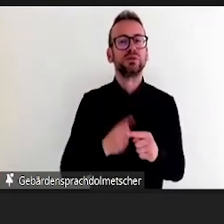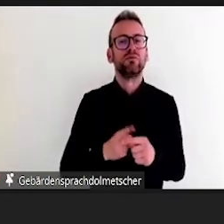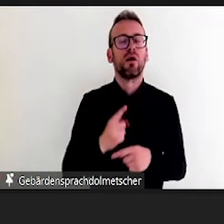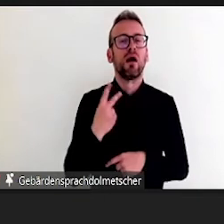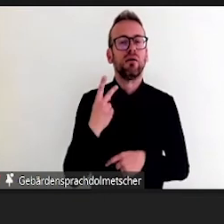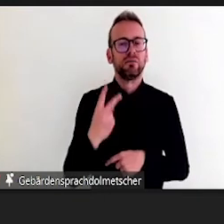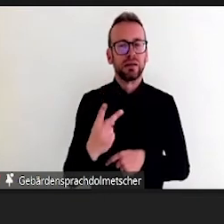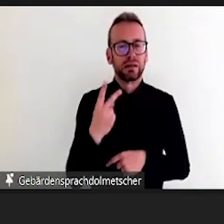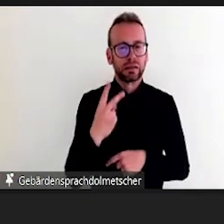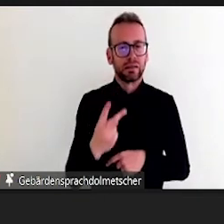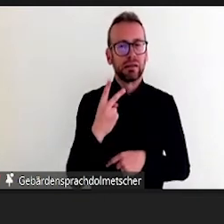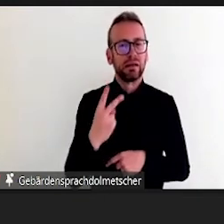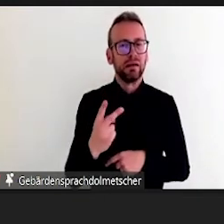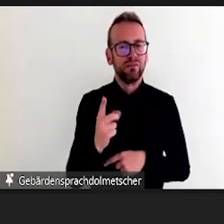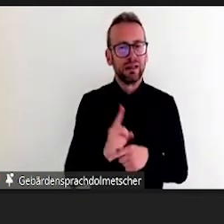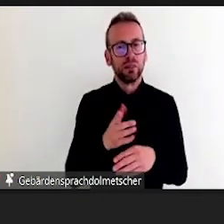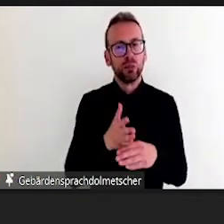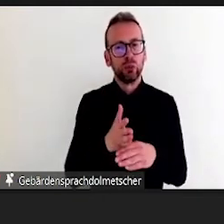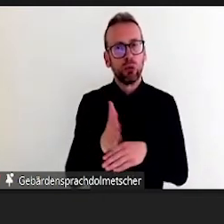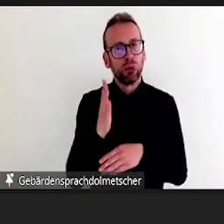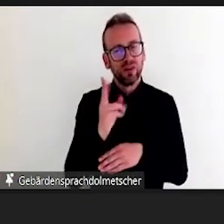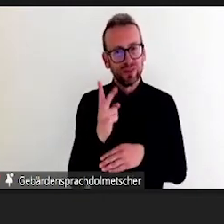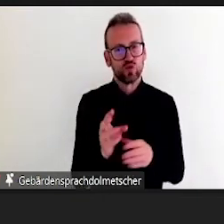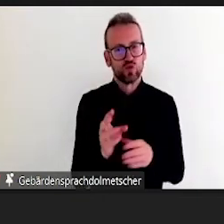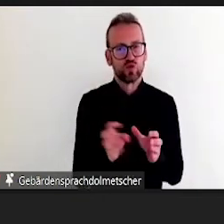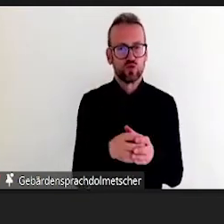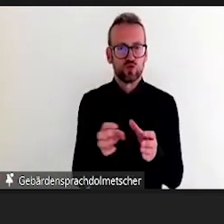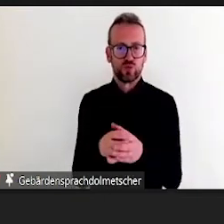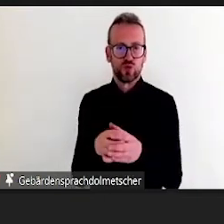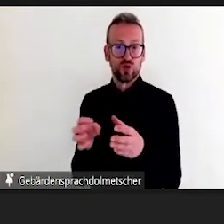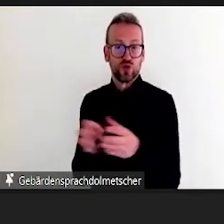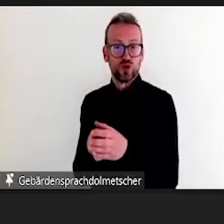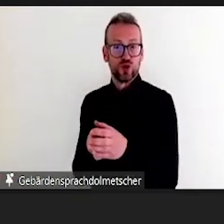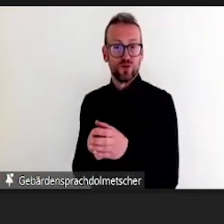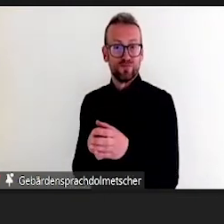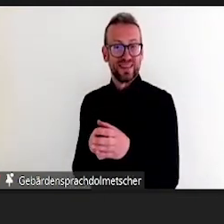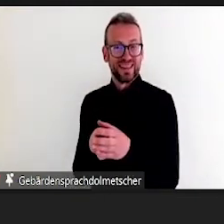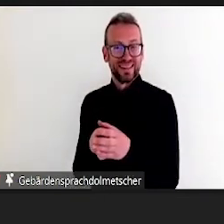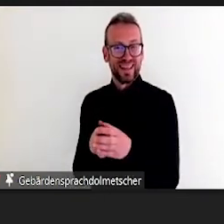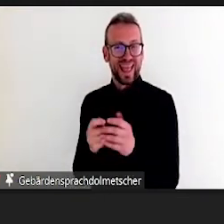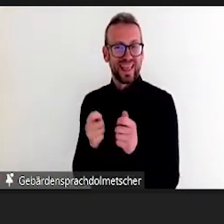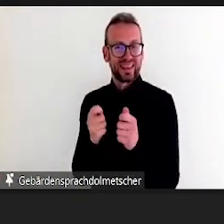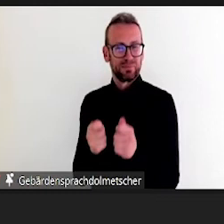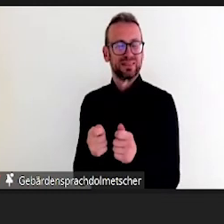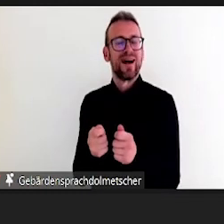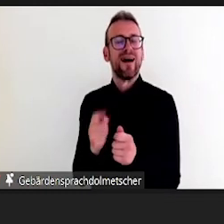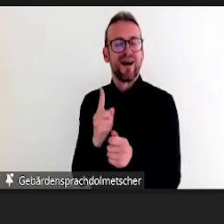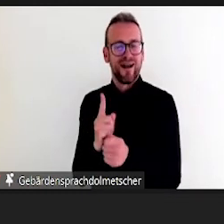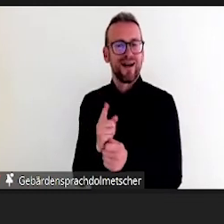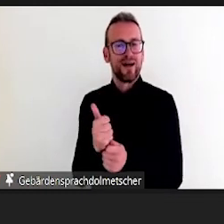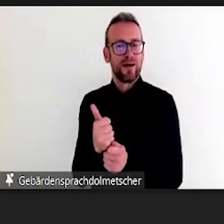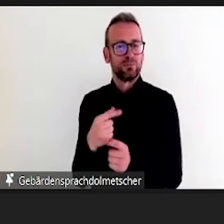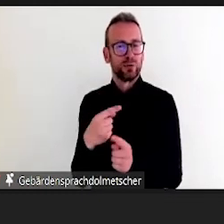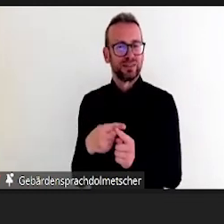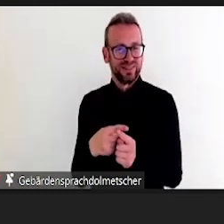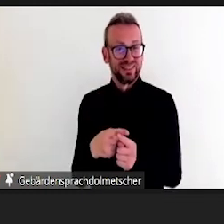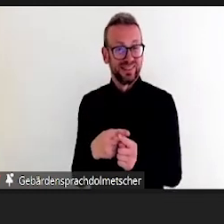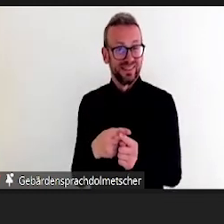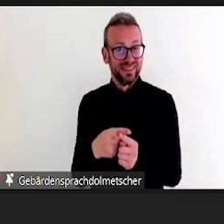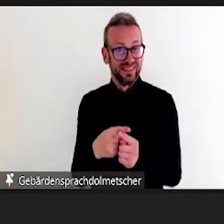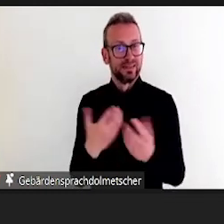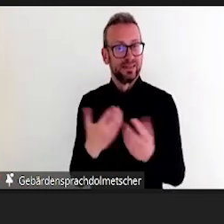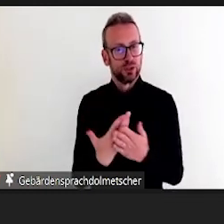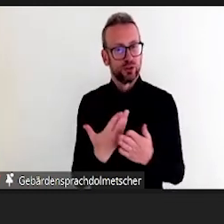wo ich weiß, dass ich das ganze Semester in festen Gruppen arbeiten will. Also wenn Sie wissen, dass Sie nur einmal kurz zwischendurch meine